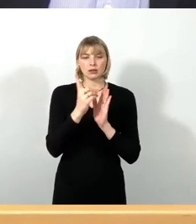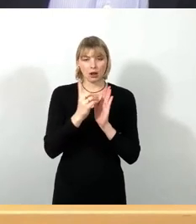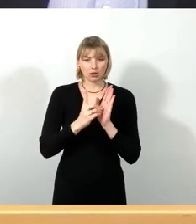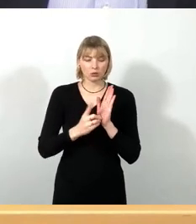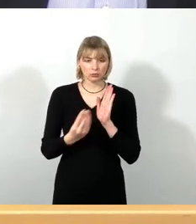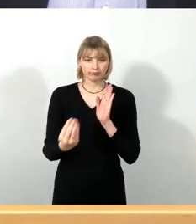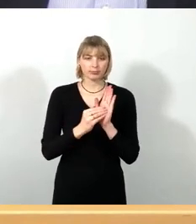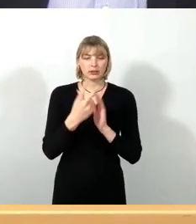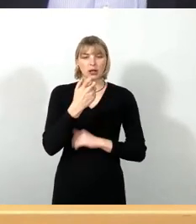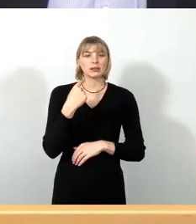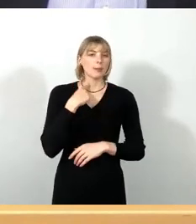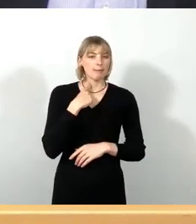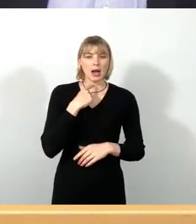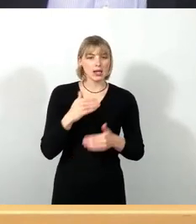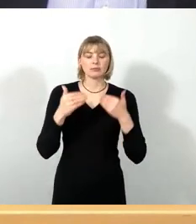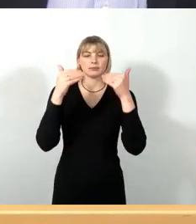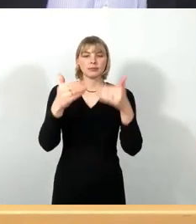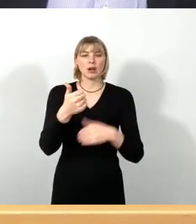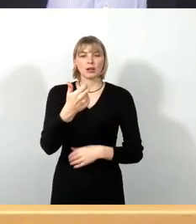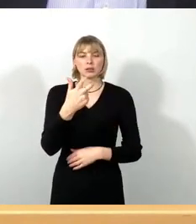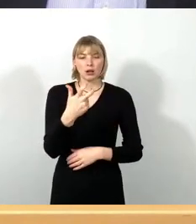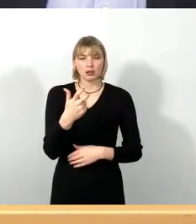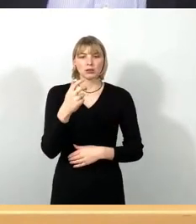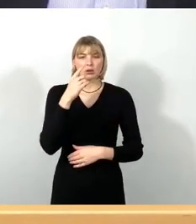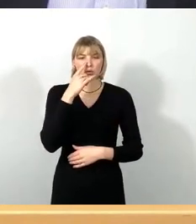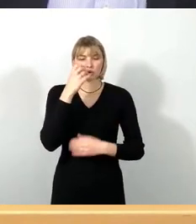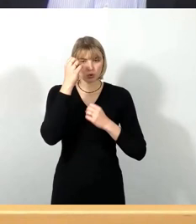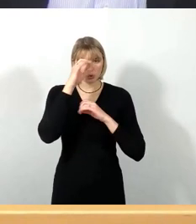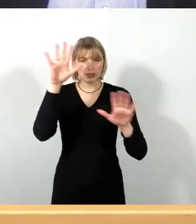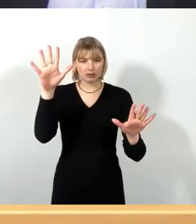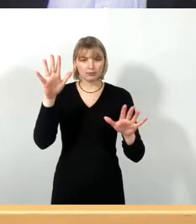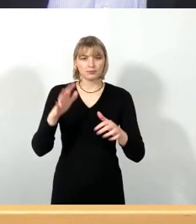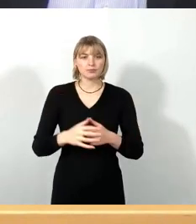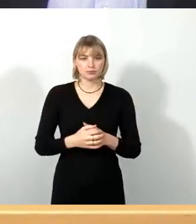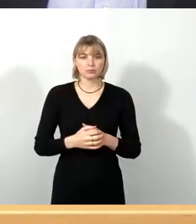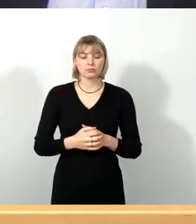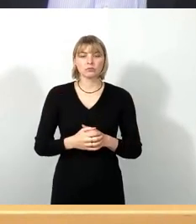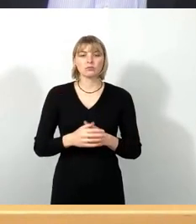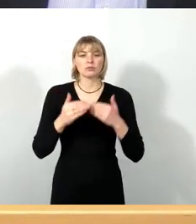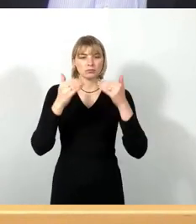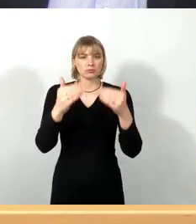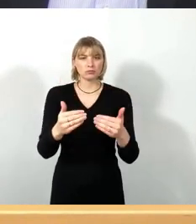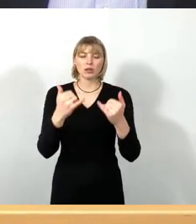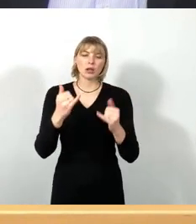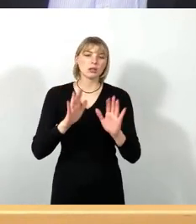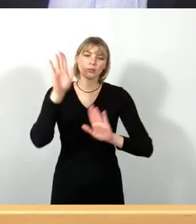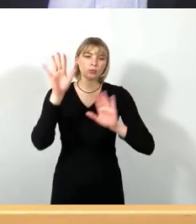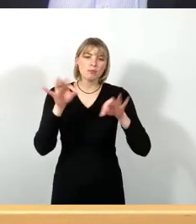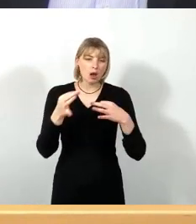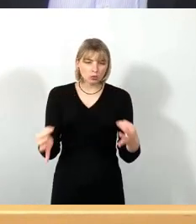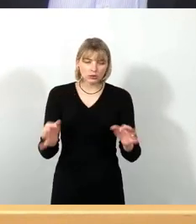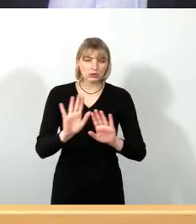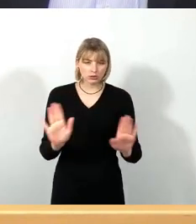Mai, 31. Juli 2024 eintragen. Würde ich jetzt auch nie abstimmen lassen. Und ich würde jetzt im